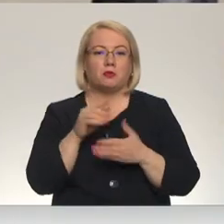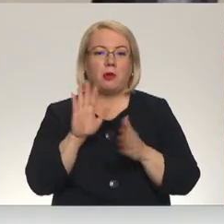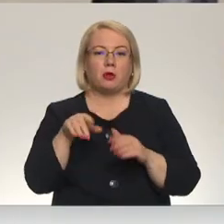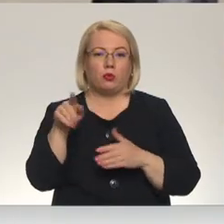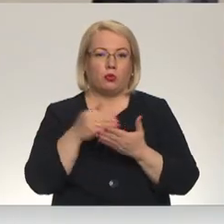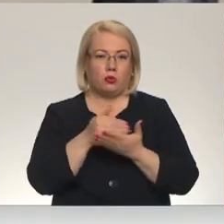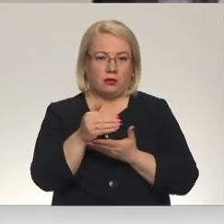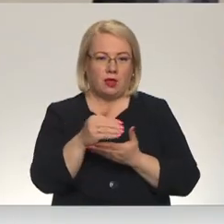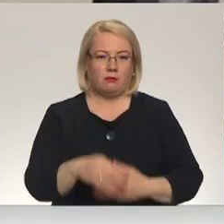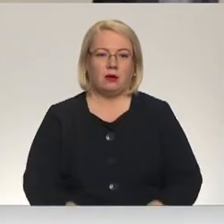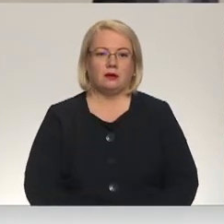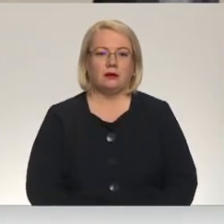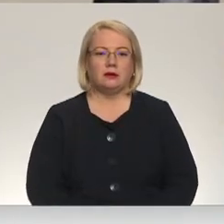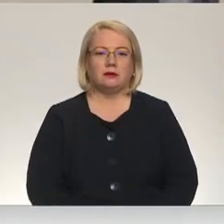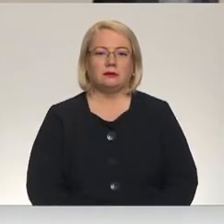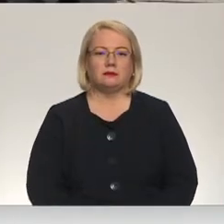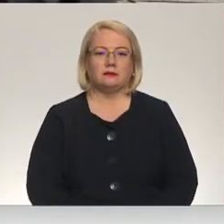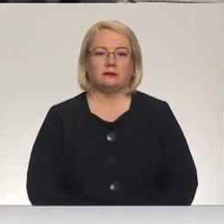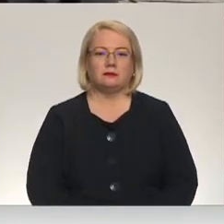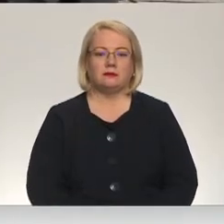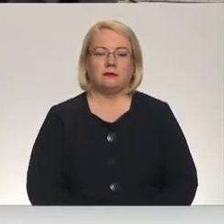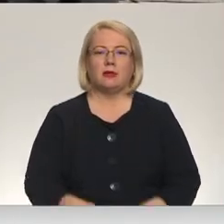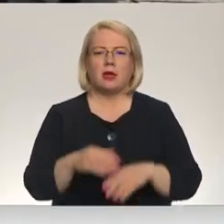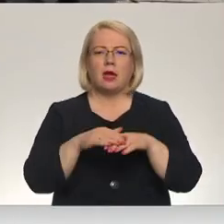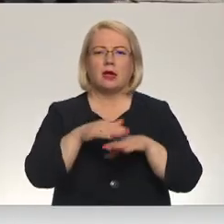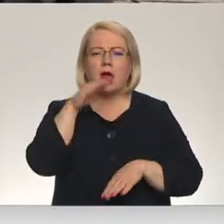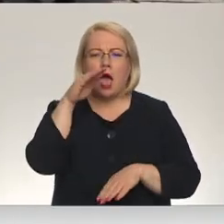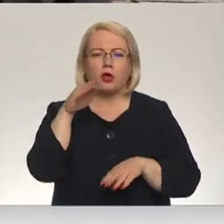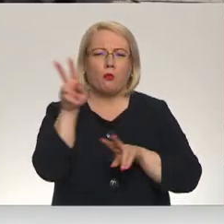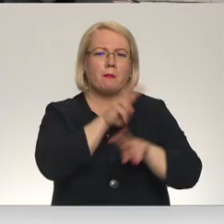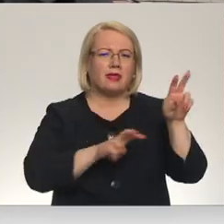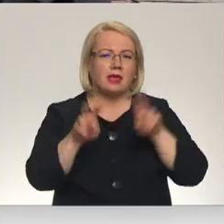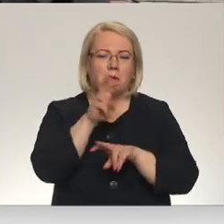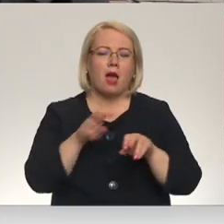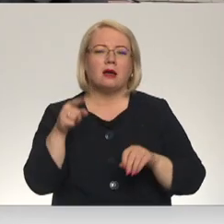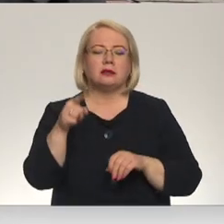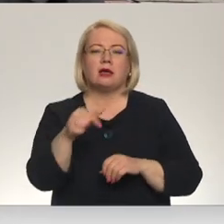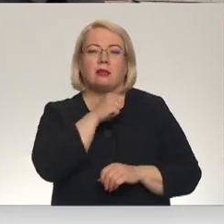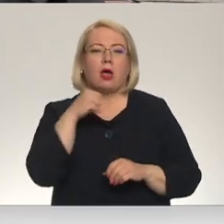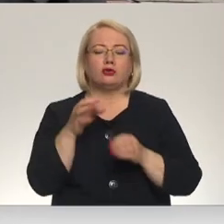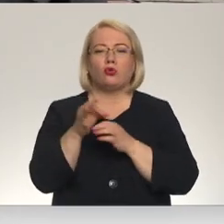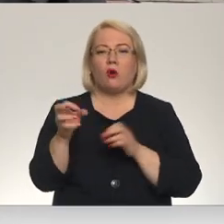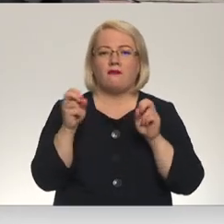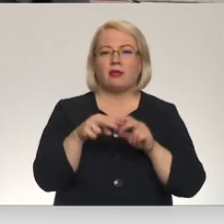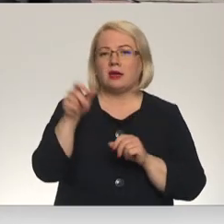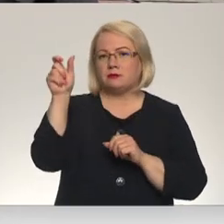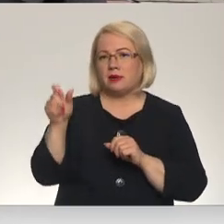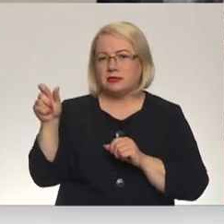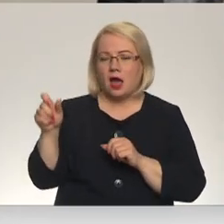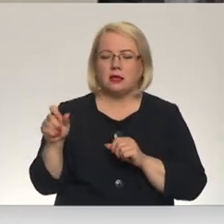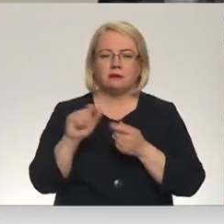Tā viens šī ir, jā. Krājumu medībās daļa Talsu noveda muzeja speciālistu pārvēršas par